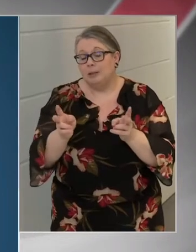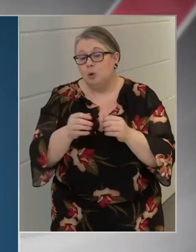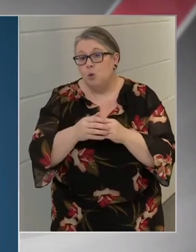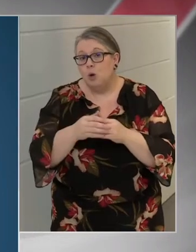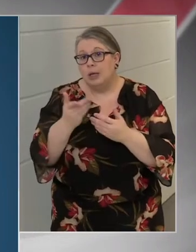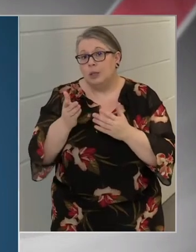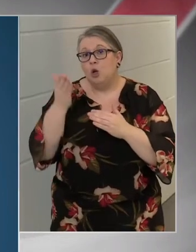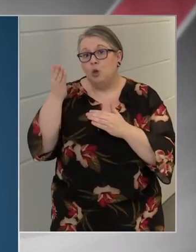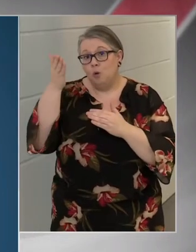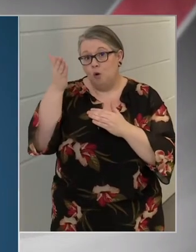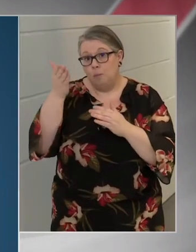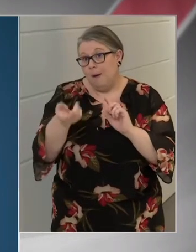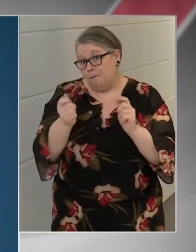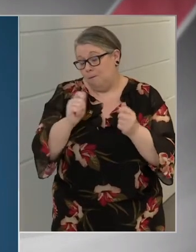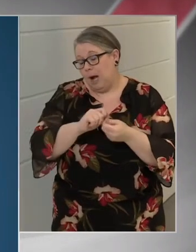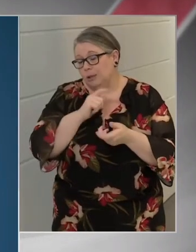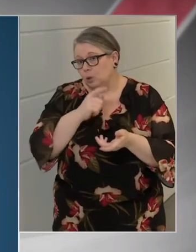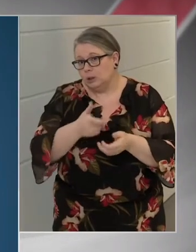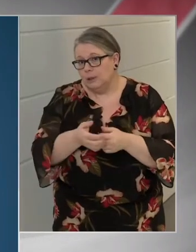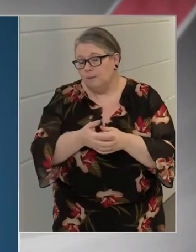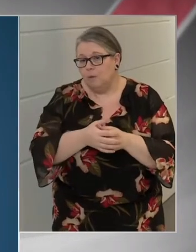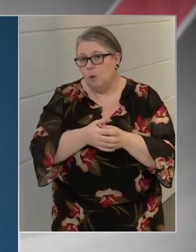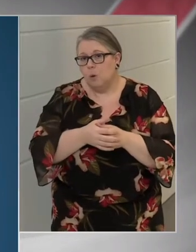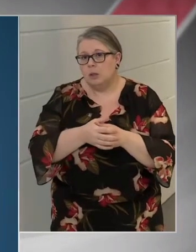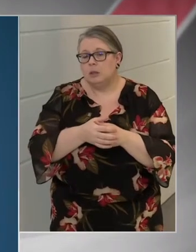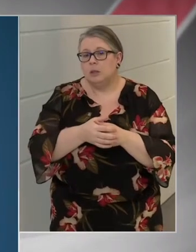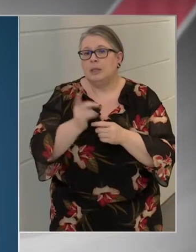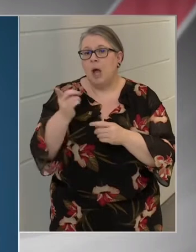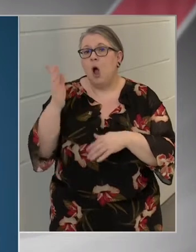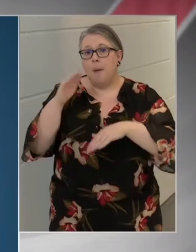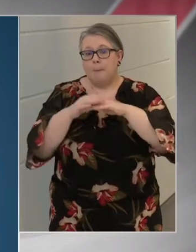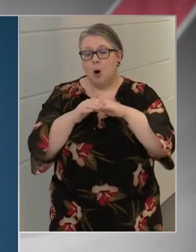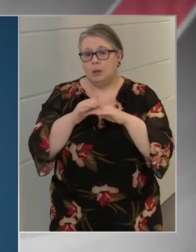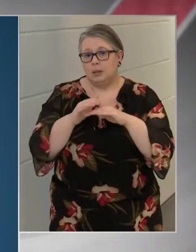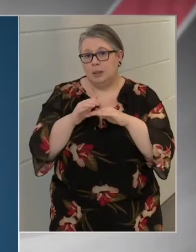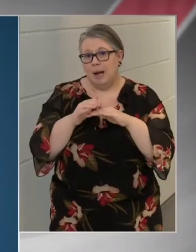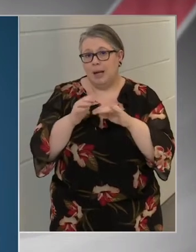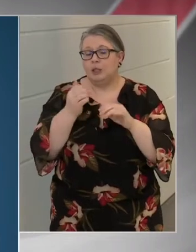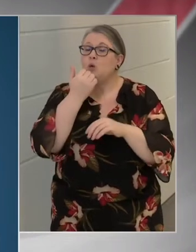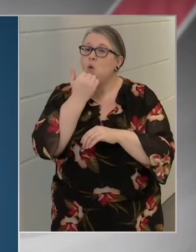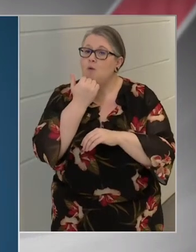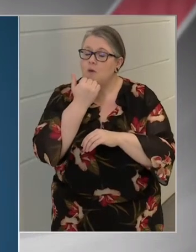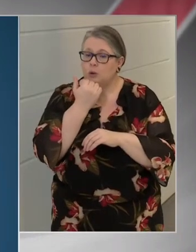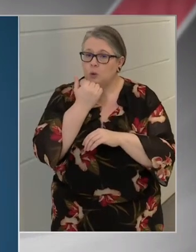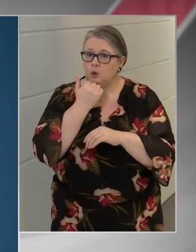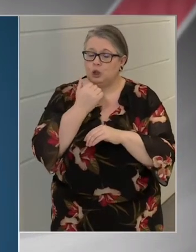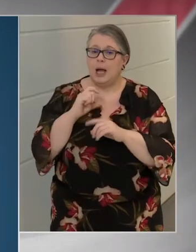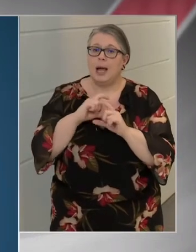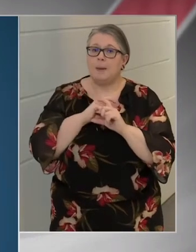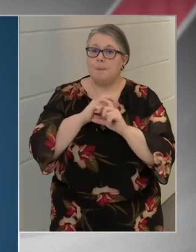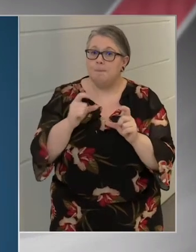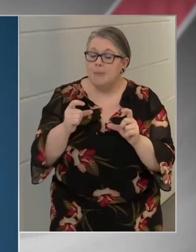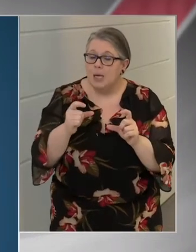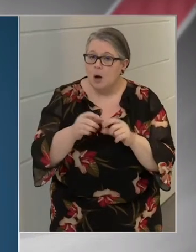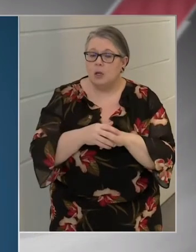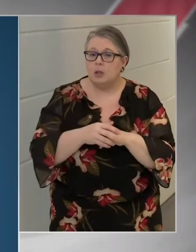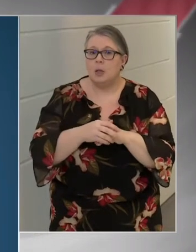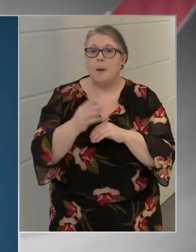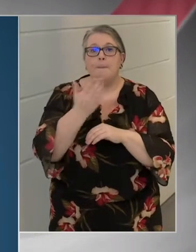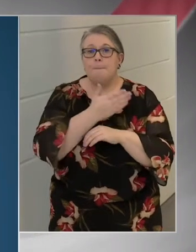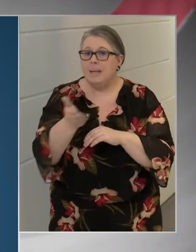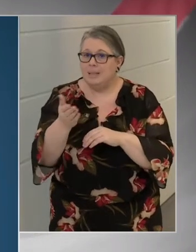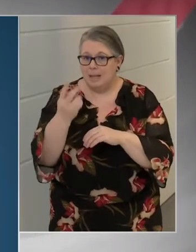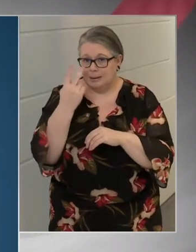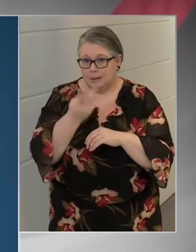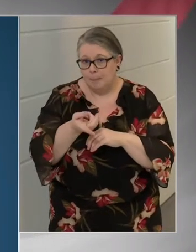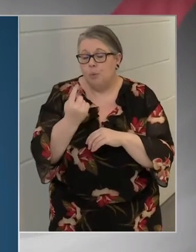a jövőben változni fog, de a maximális óvatosságra törekszünk minden